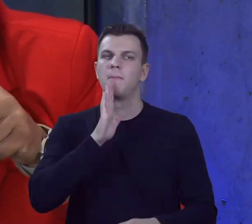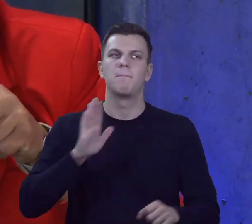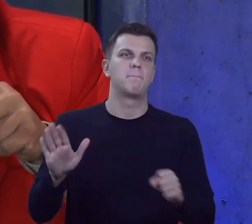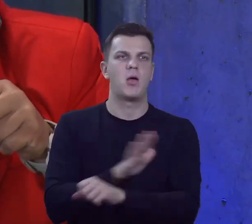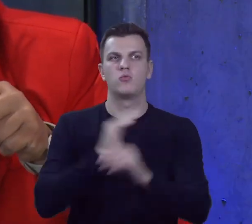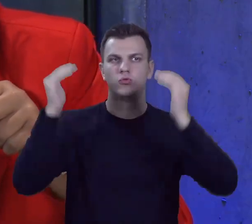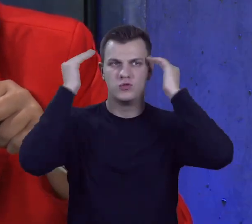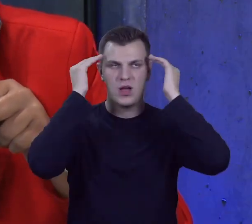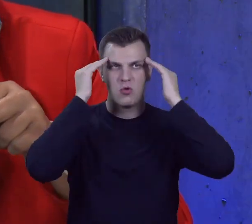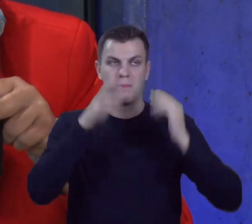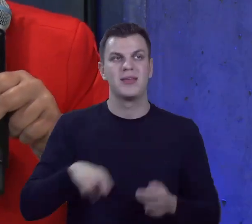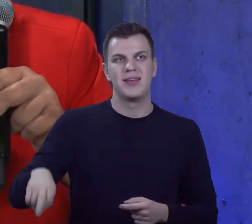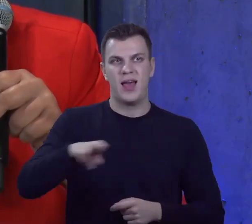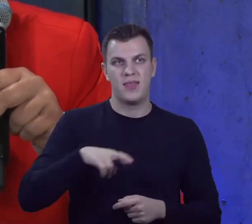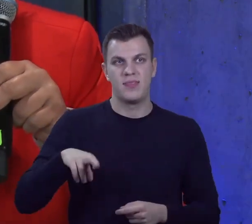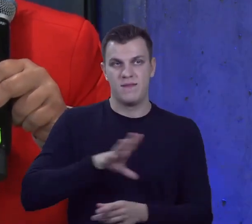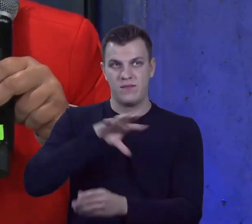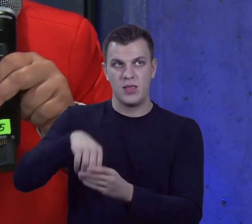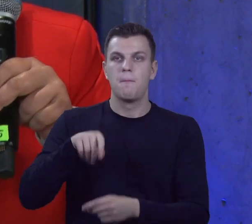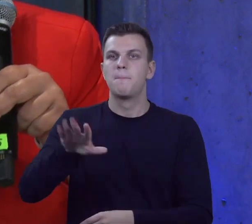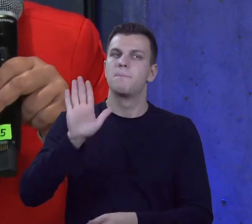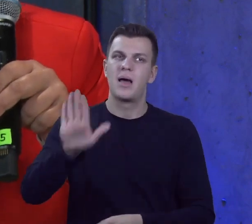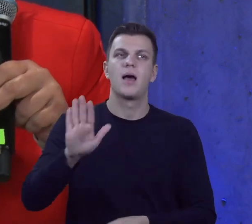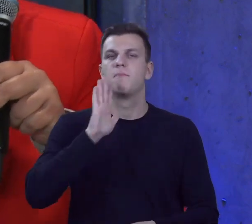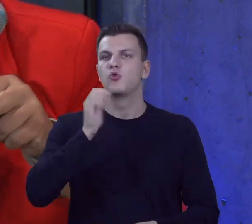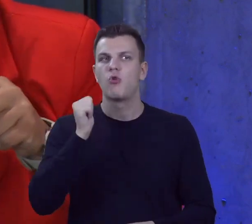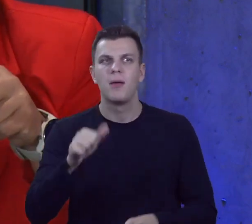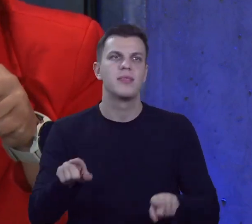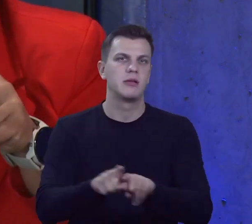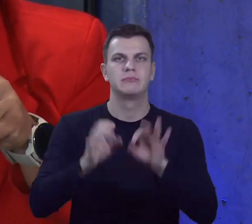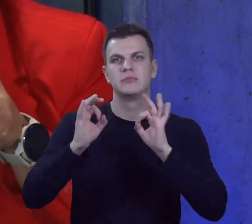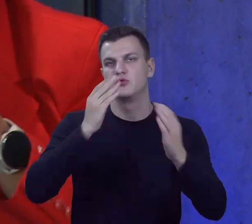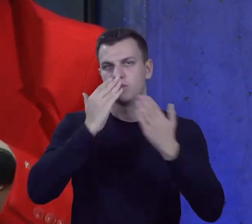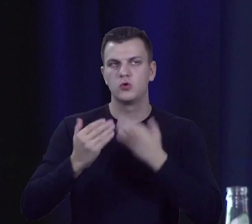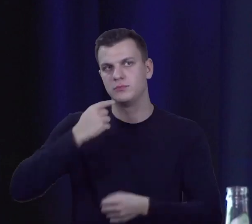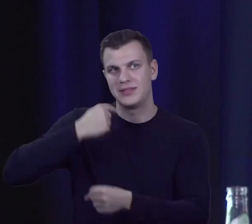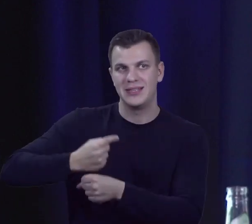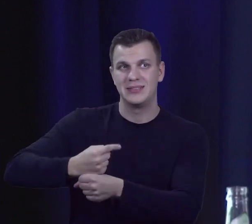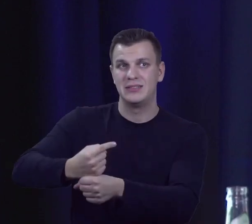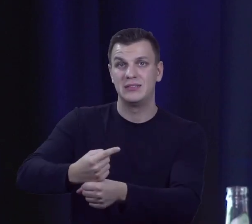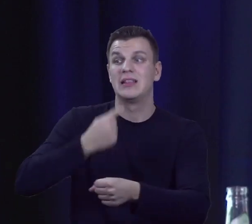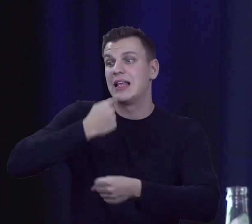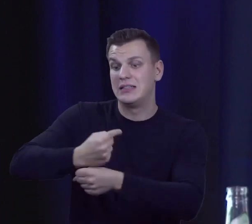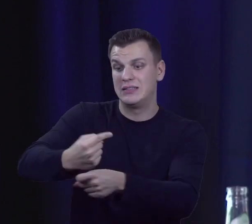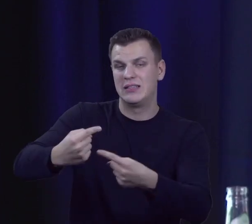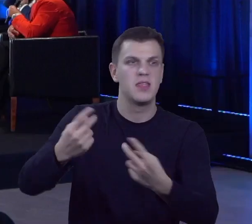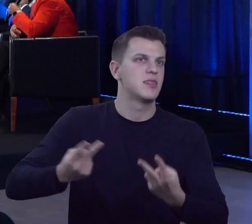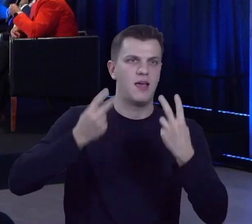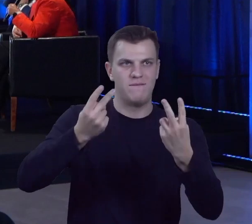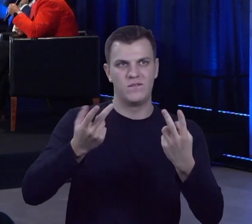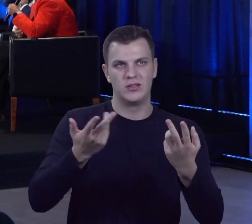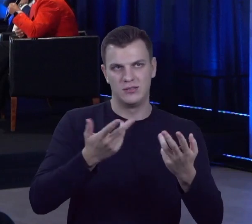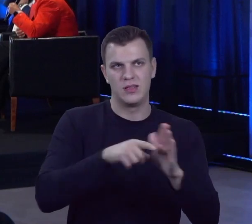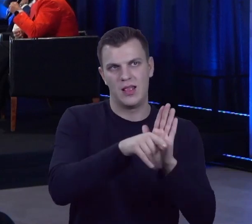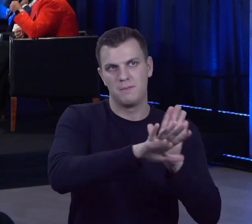który będzie w taki bardzo kompetentny i rzetelny sposób podejmował decyzje najważniejsze dla miasta. Bo do tej pory